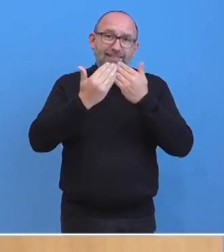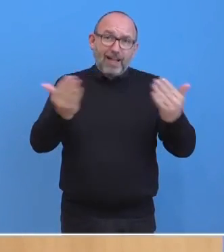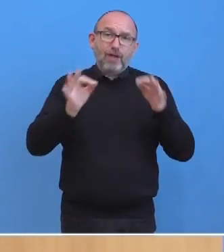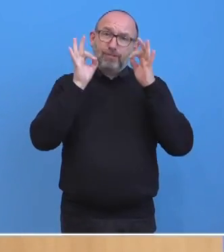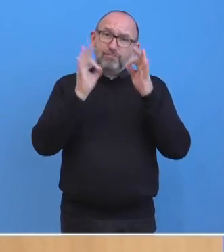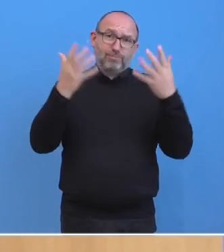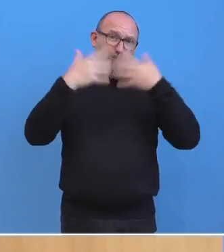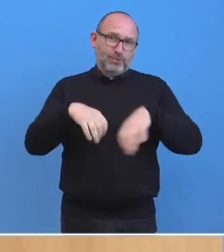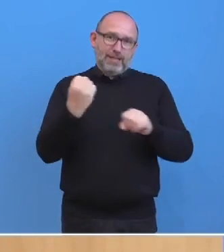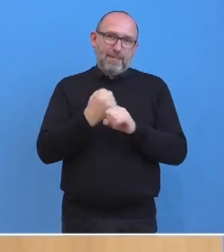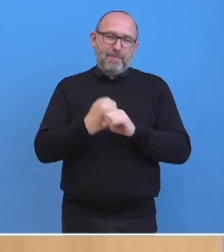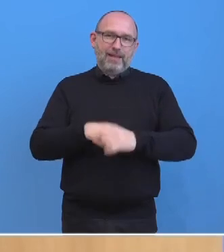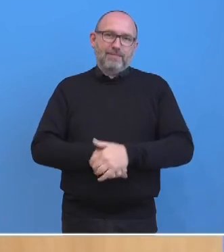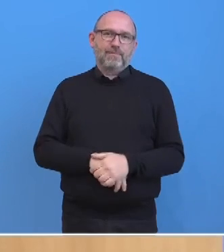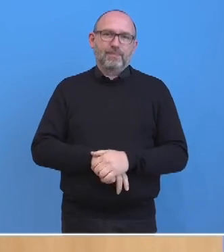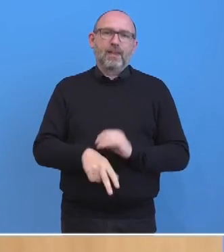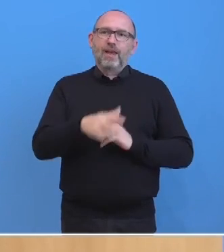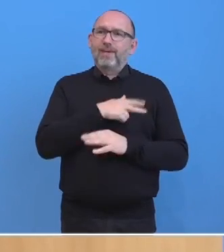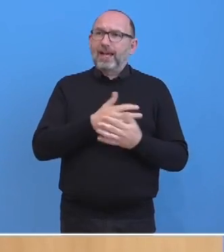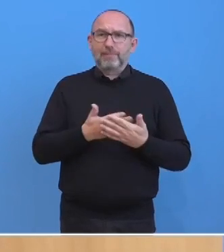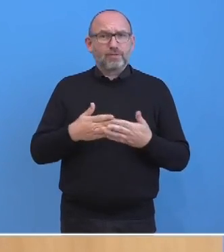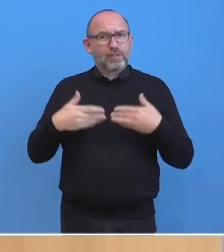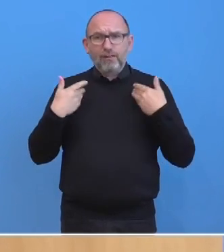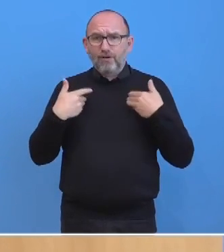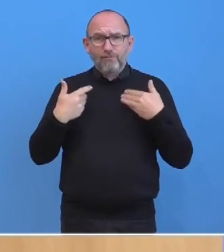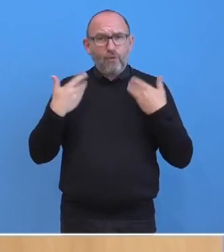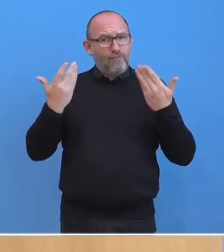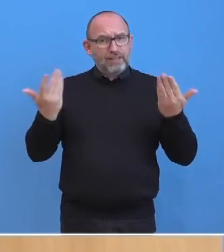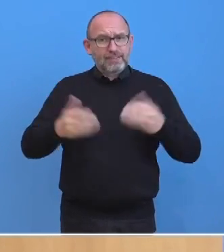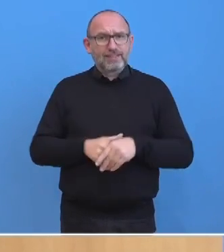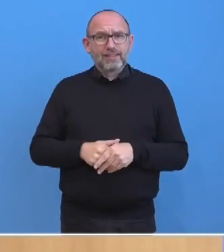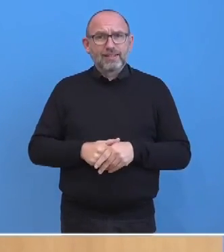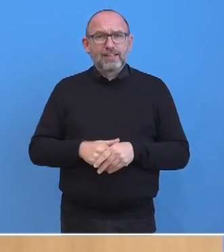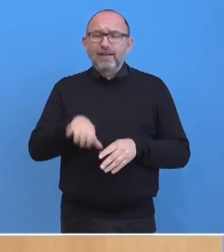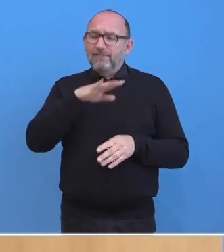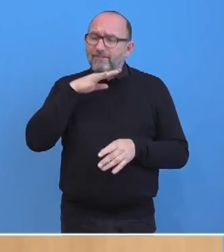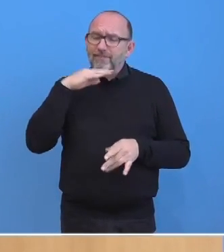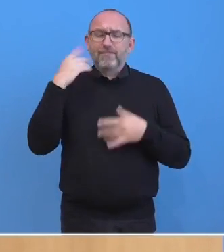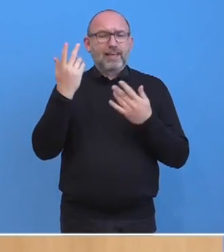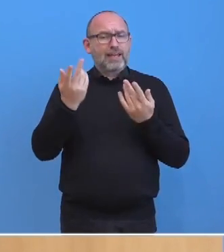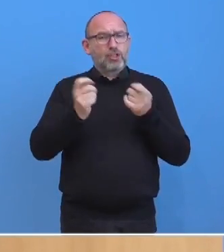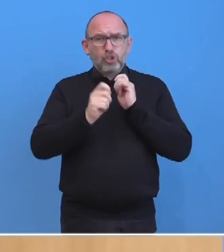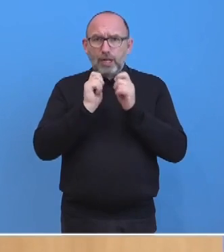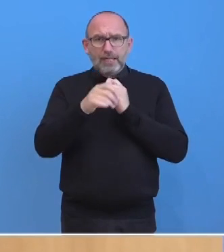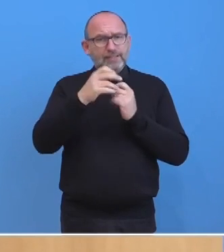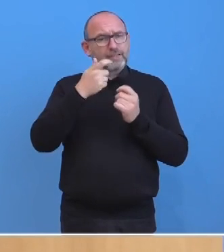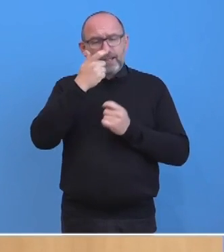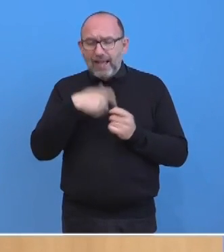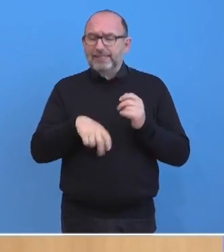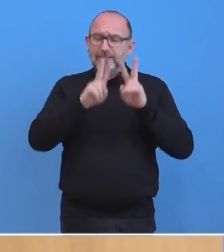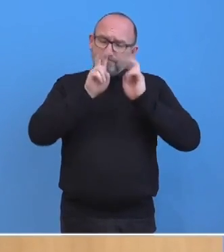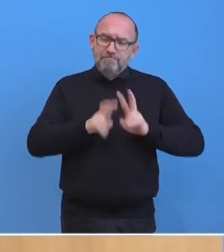Zusammenarbeit. Ich bin froh, dass es hier immer noch einen Großteil von interessierten, ernsthaft